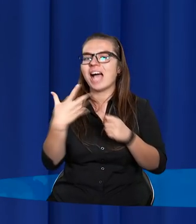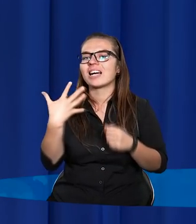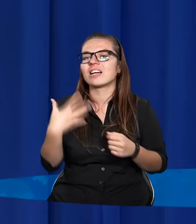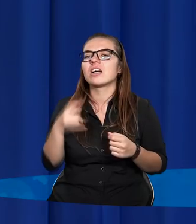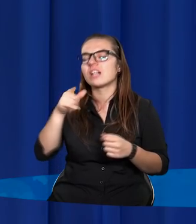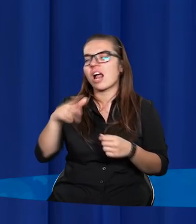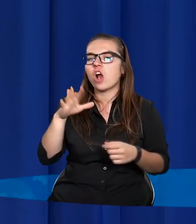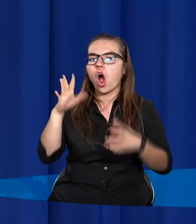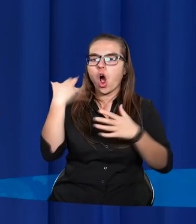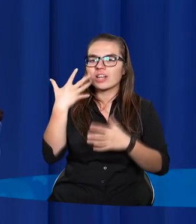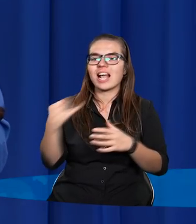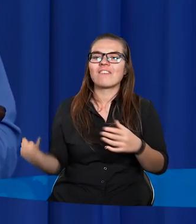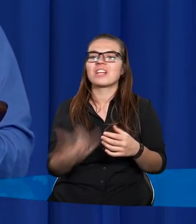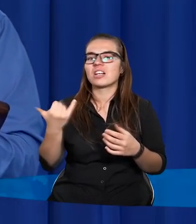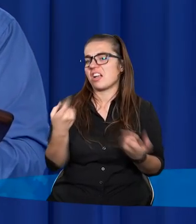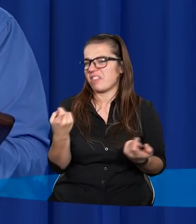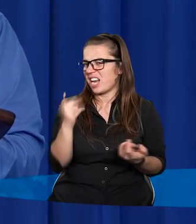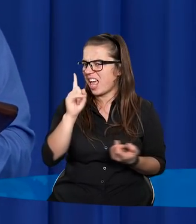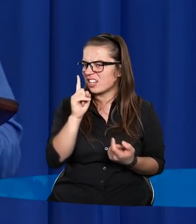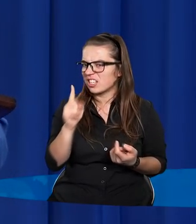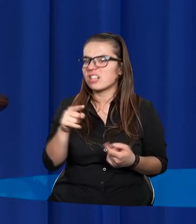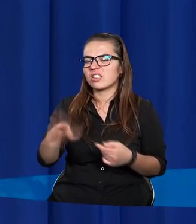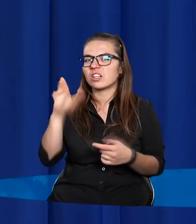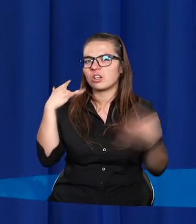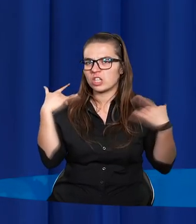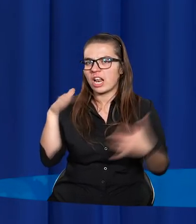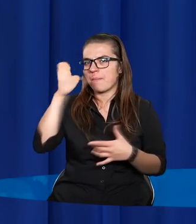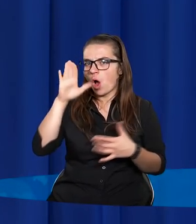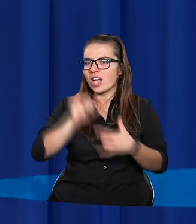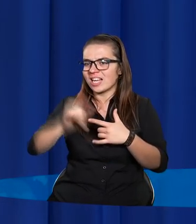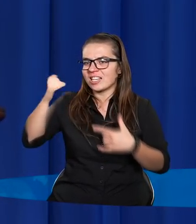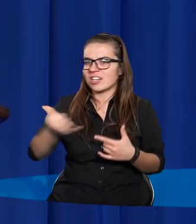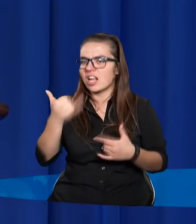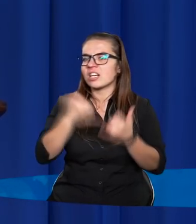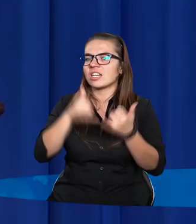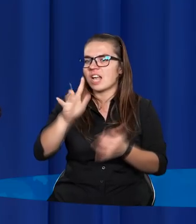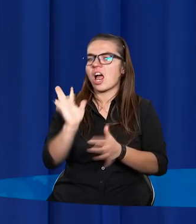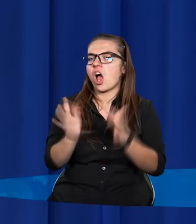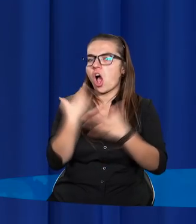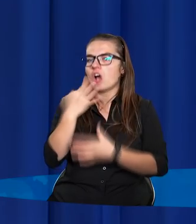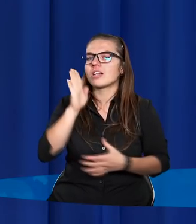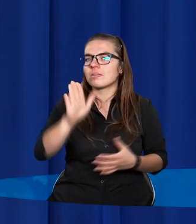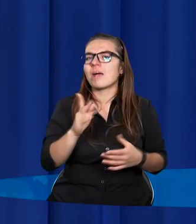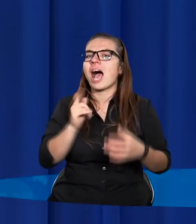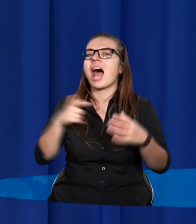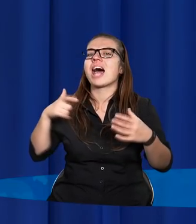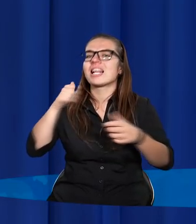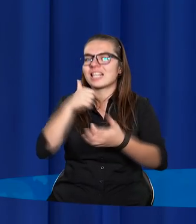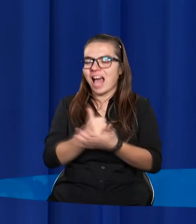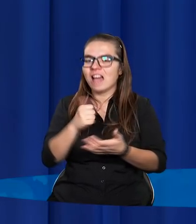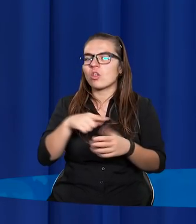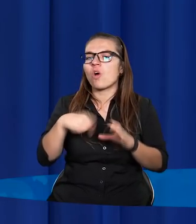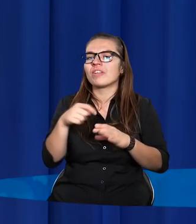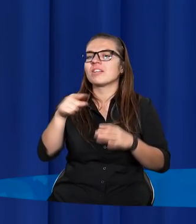ognia wiecznego. Ale chwileczkę, jeżeli ten ogień jest wieczny, jeżeli ten ogień ma stanowić przykład